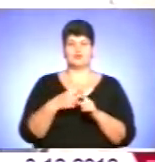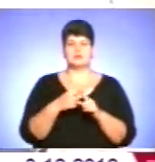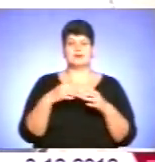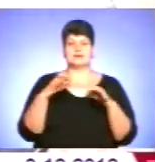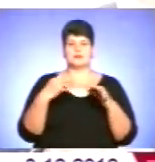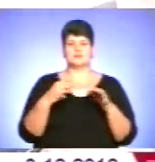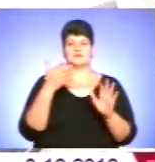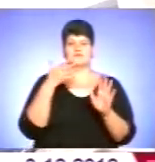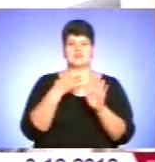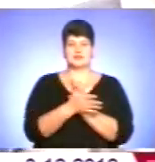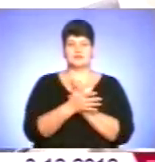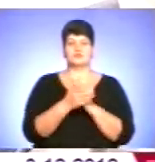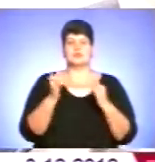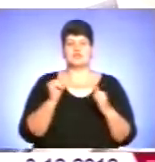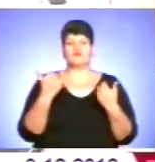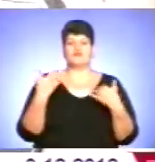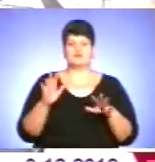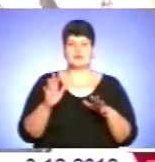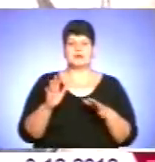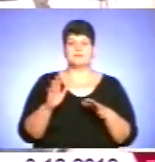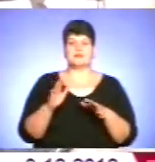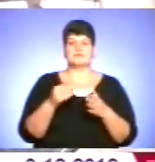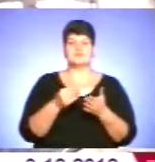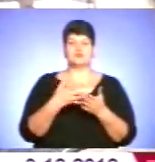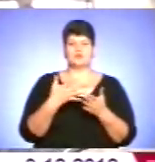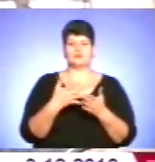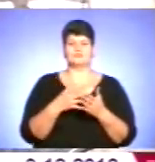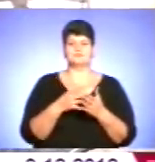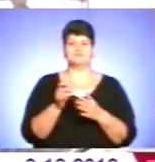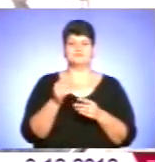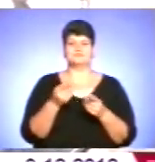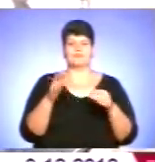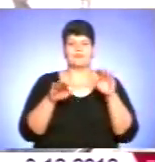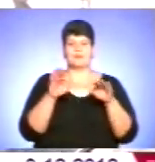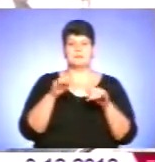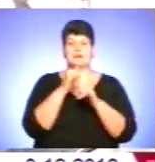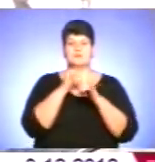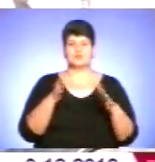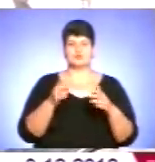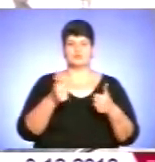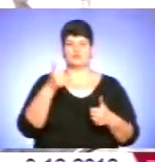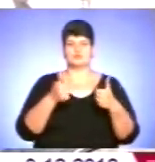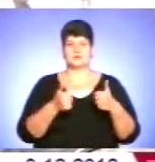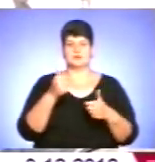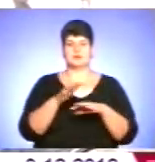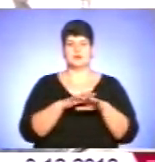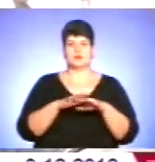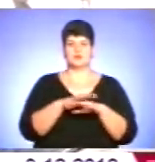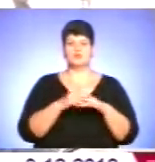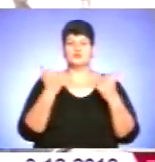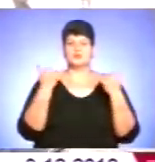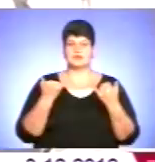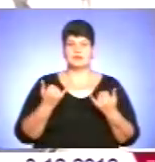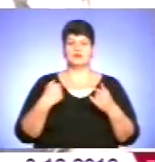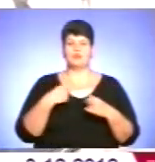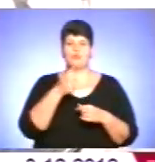затрати, і вже в сіновому еквіваленті ми не можемо конкурувати на ринку сьогодні. І тому